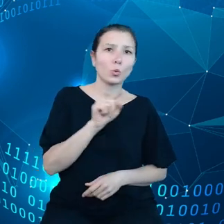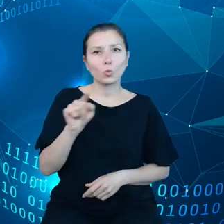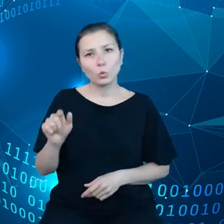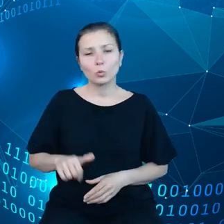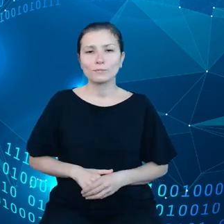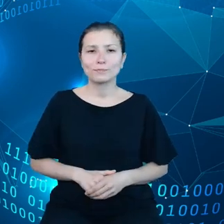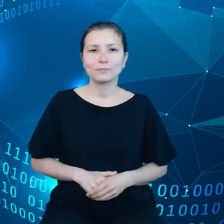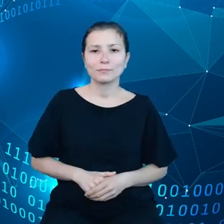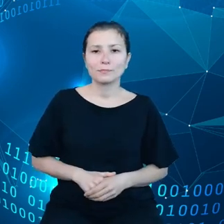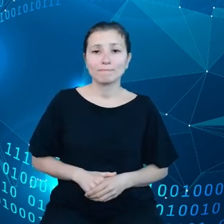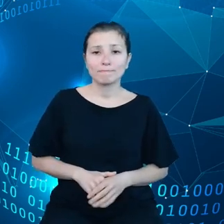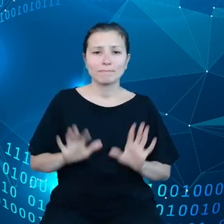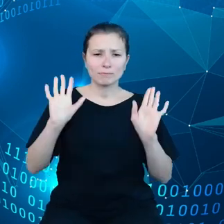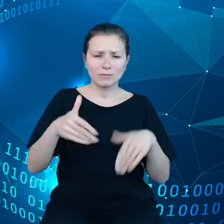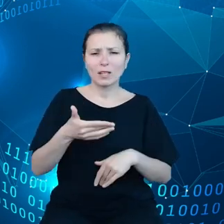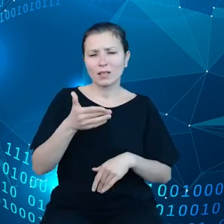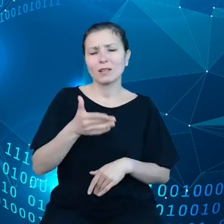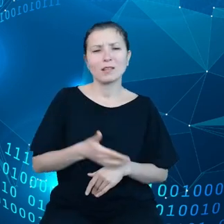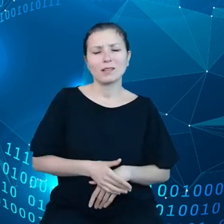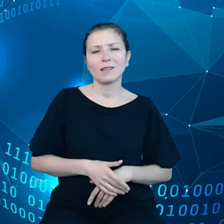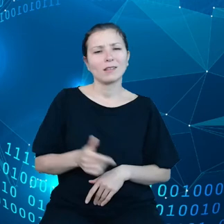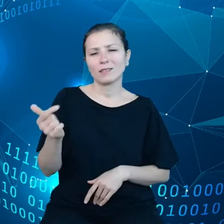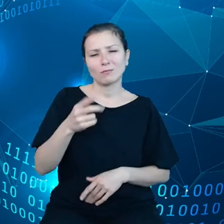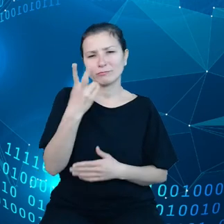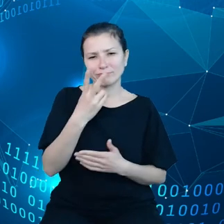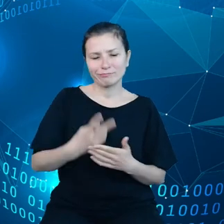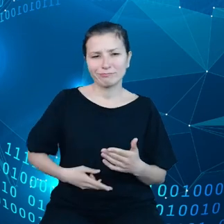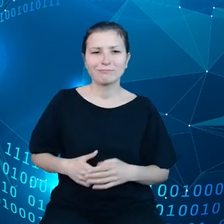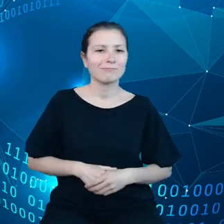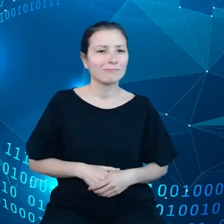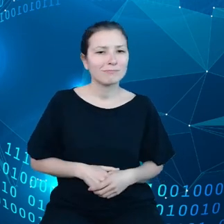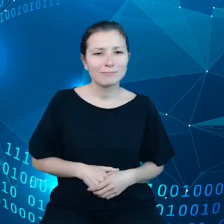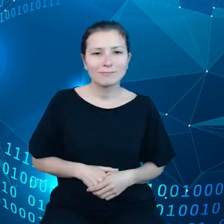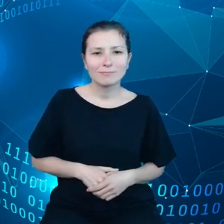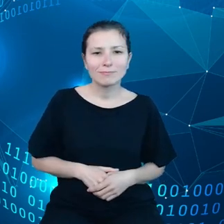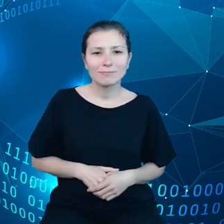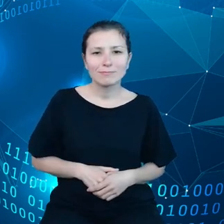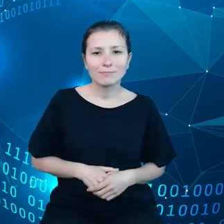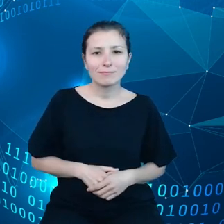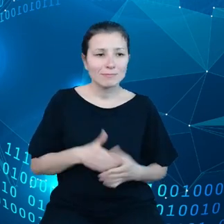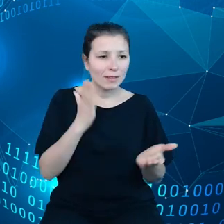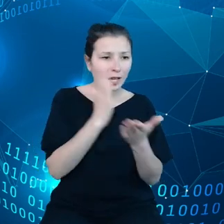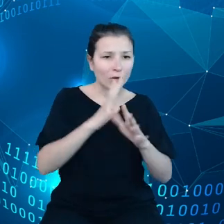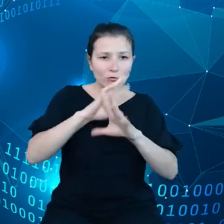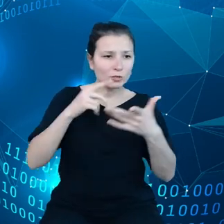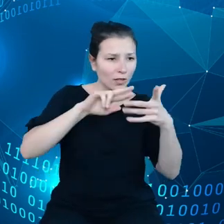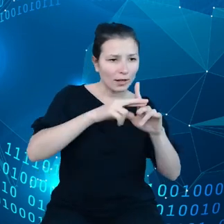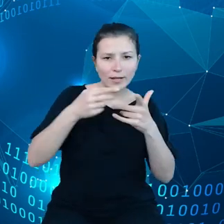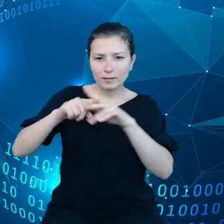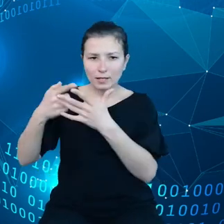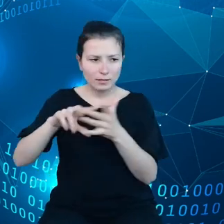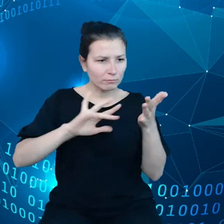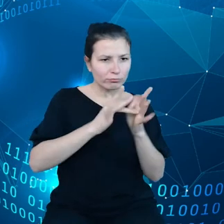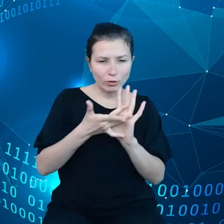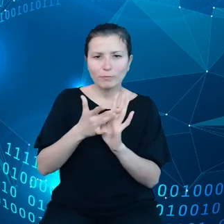Zaoszczędzę Państwu lektury, natomiast po przebiegnięciu się do wszystkich rejestrów czy